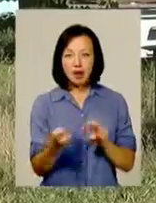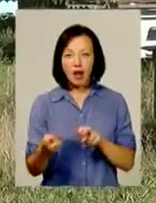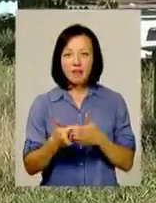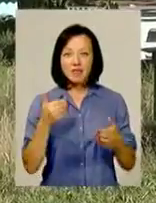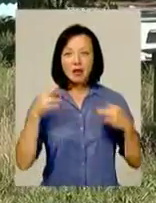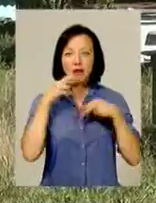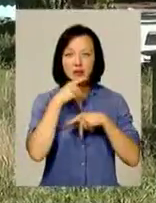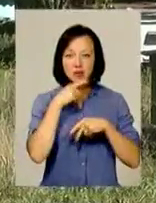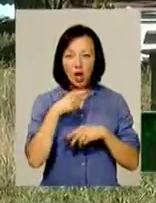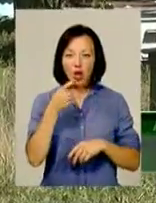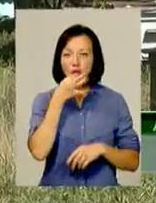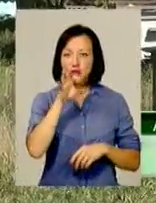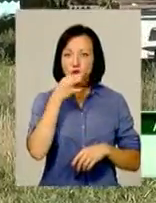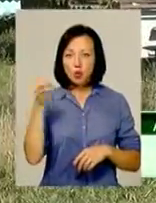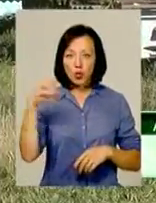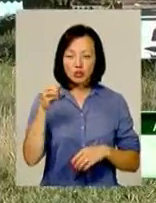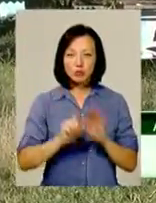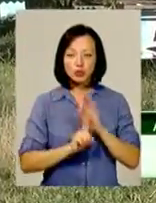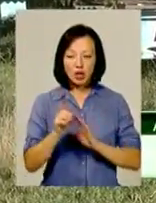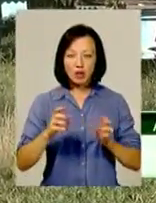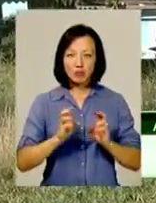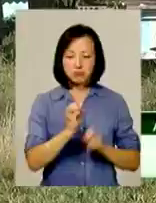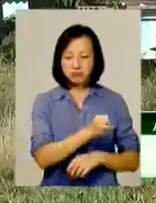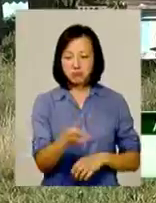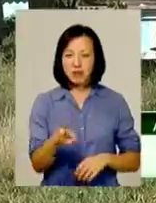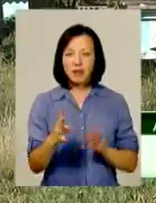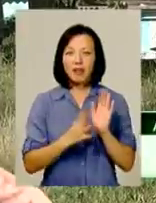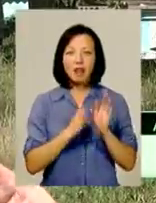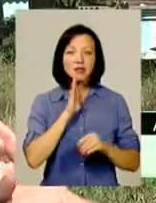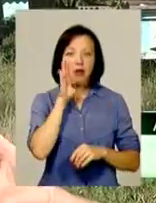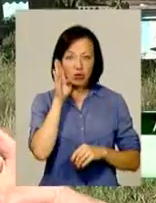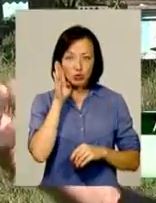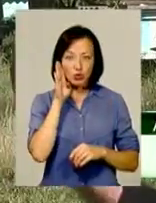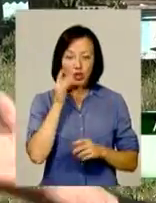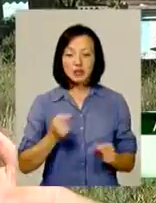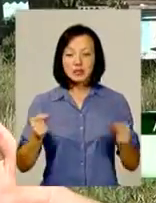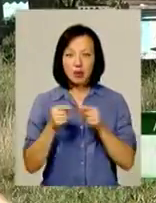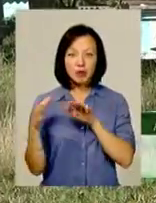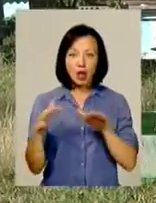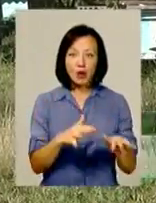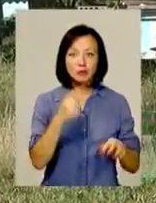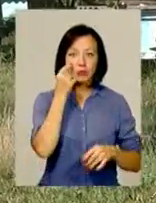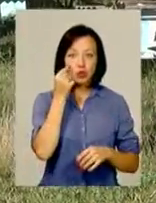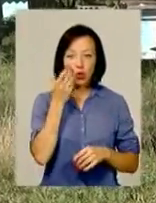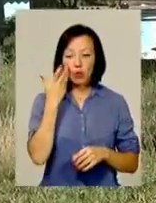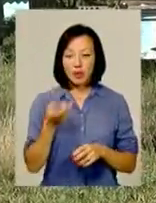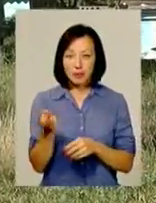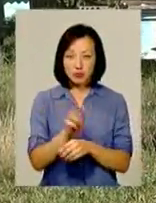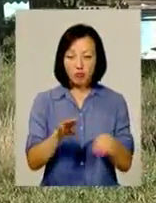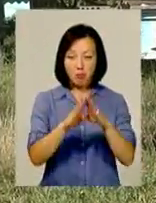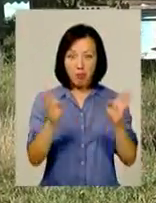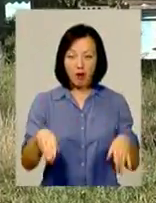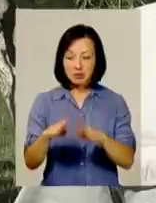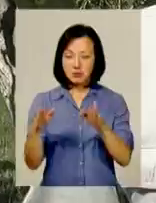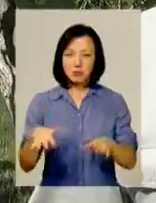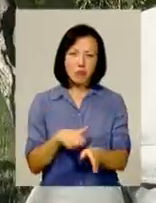Соняшник почали обрискувати з 9-ти часов у ранку. Рано, саме якраз на льот пчоли. Коли я прийшов в пасіку, в пасіці